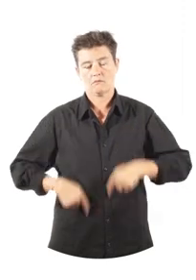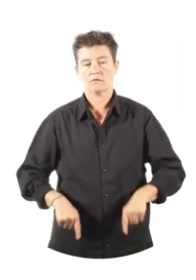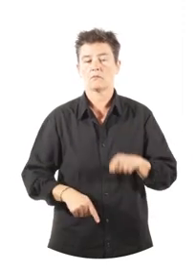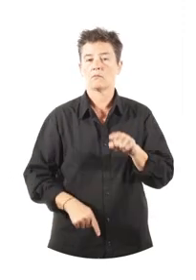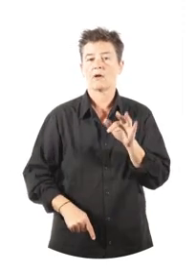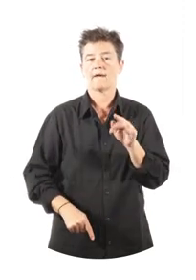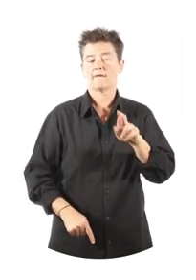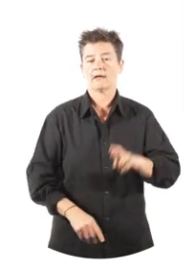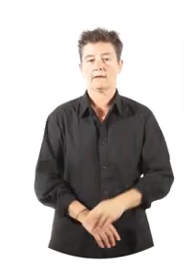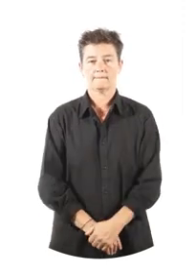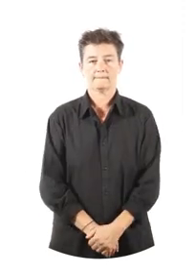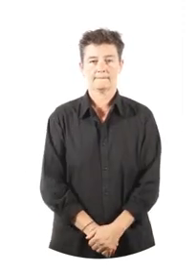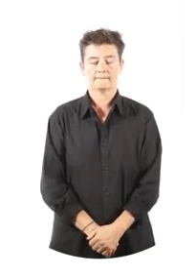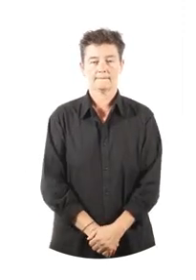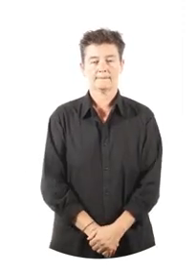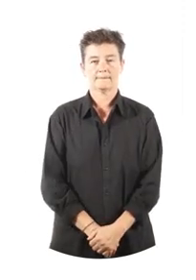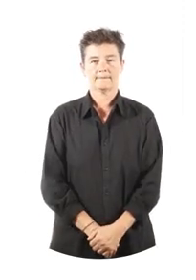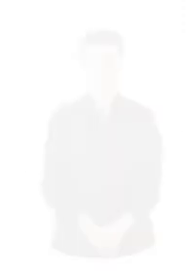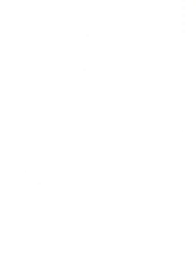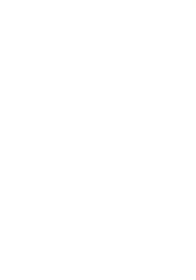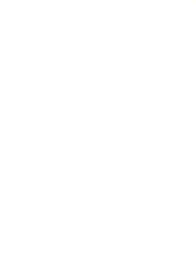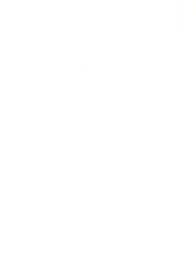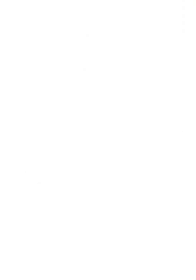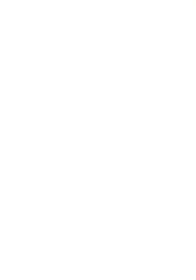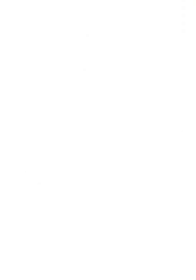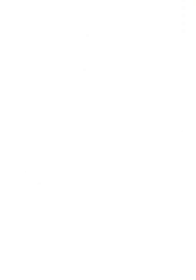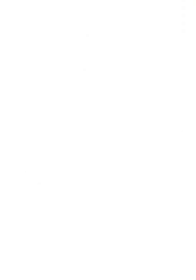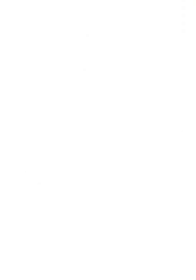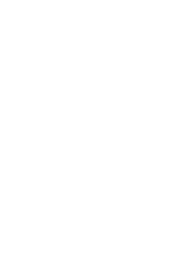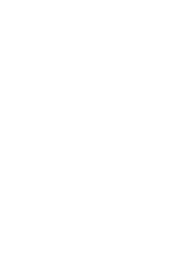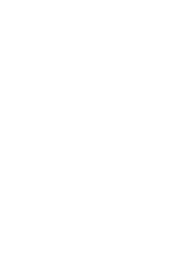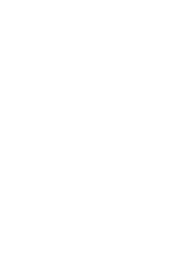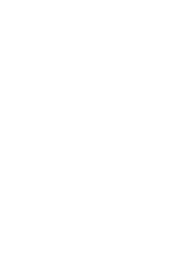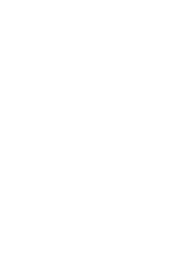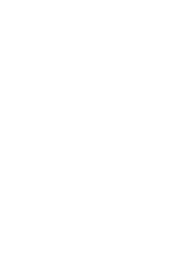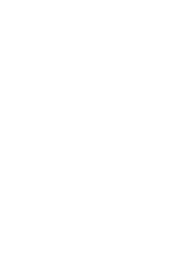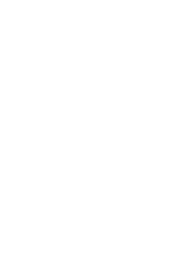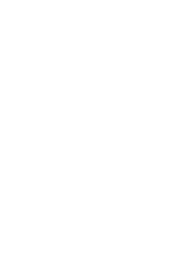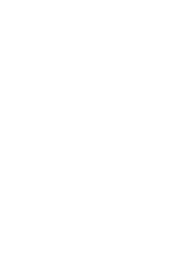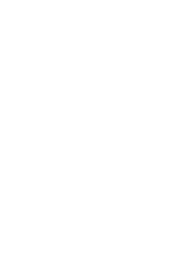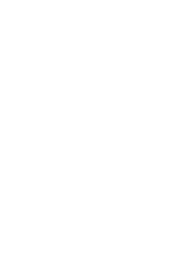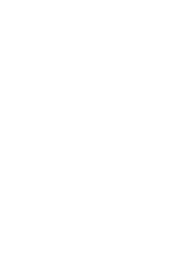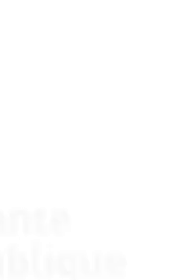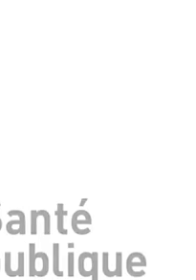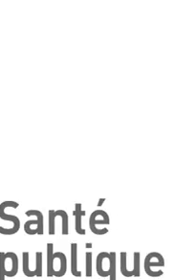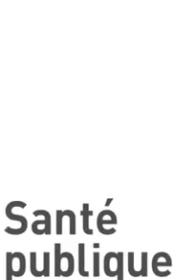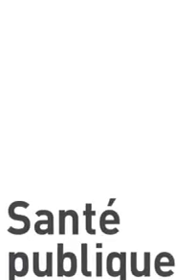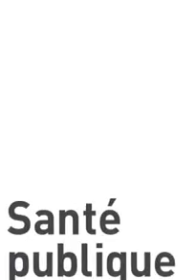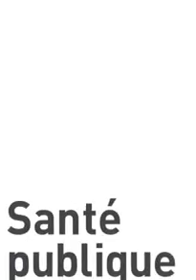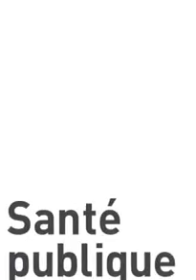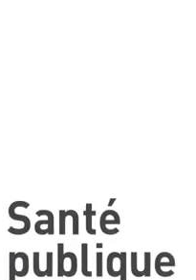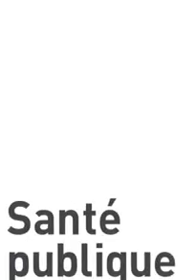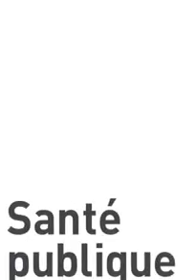Plus d'informations sur gouvernement.fr Ceci est un message du ministère chargé de la Santé, de l'Assurance maladie et de Santé publique